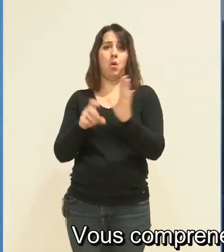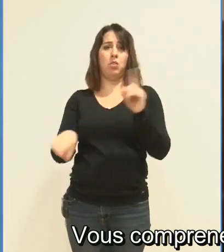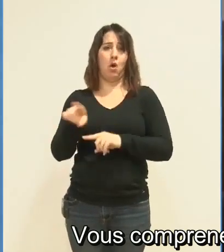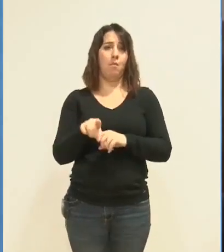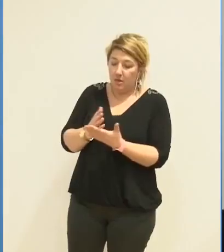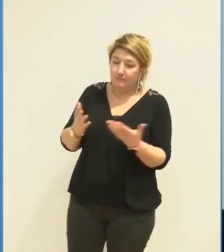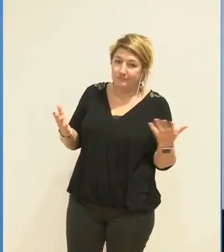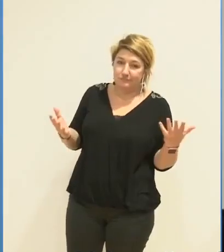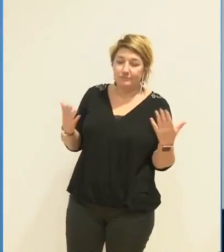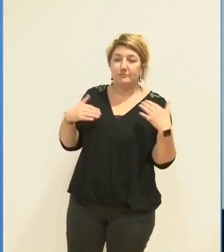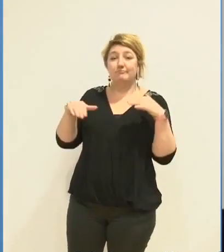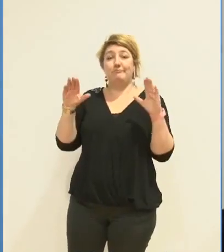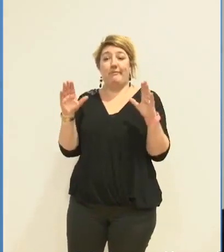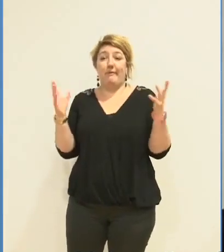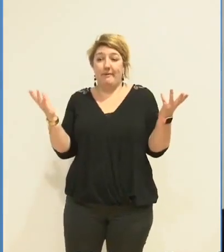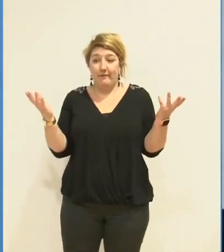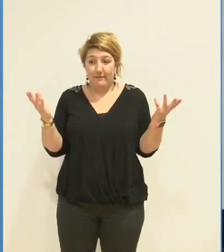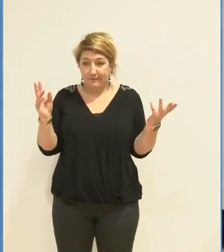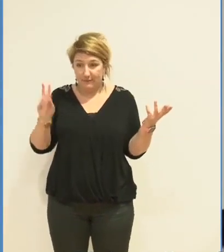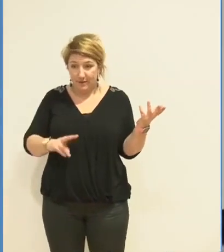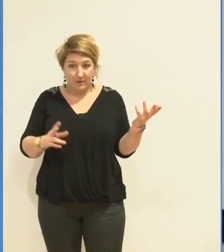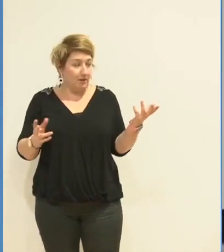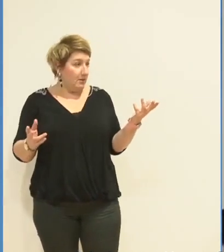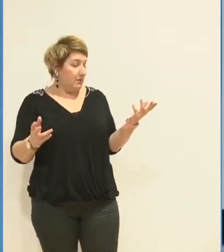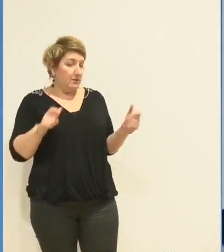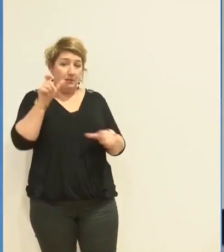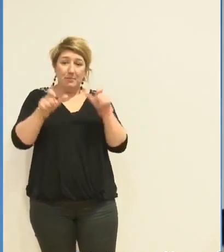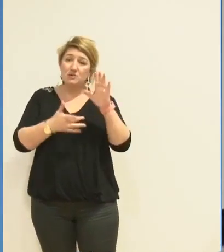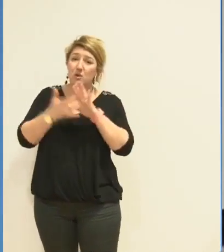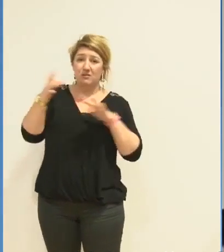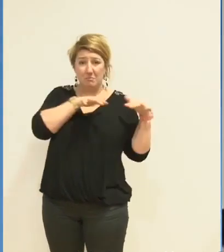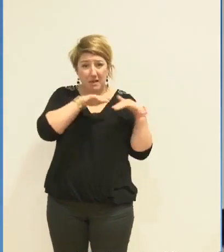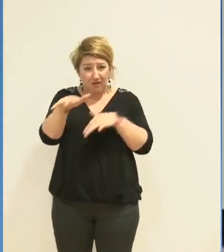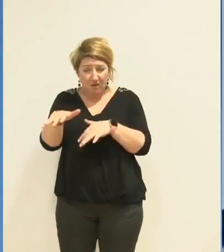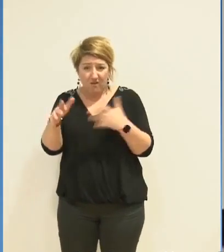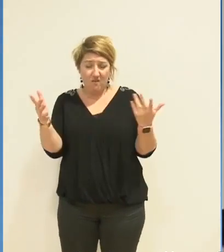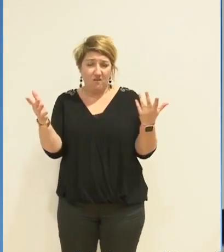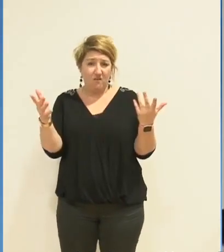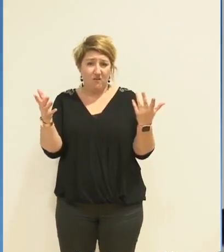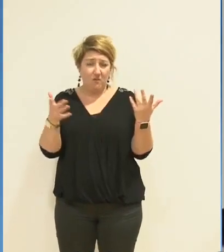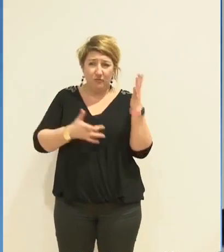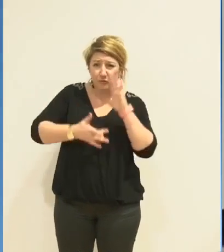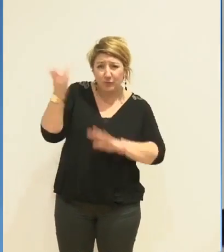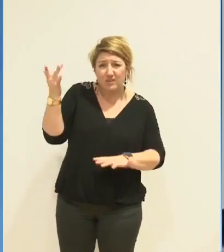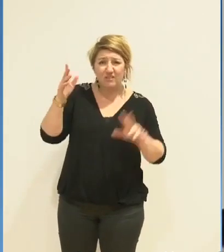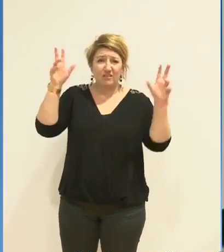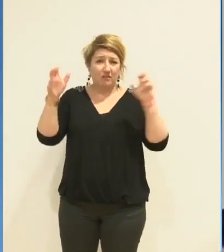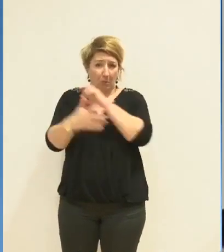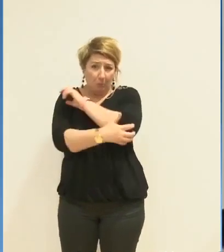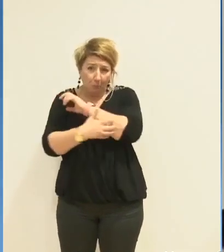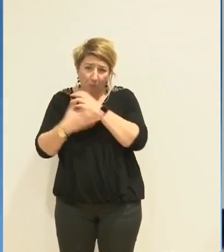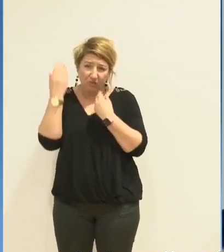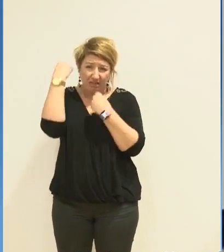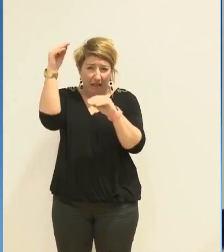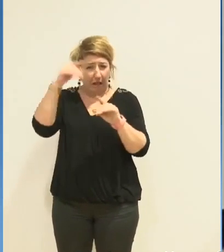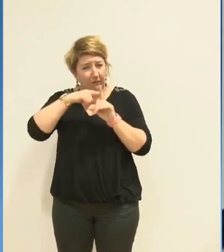contre. Mais mettre effectivement les migrants, les exilés et dire que ce sont des pauvres ou des délinquants, je trouve que c